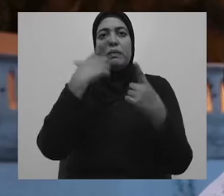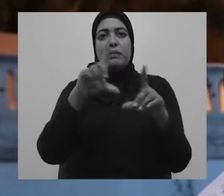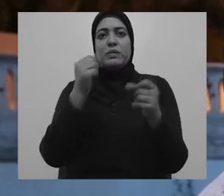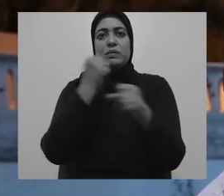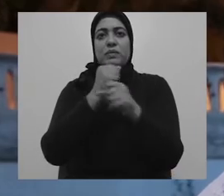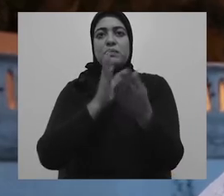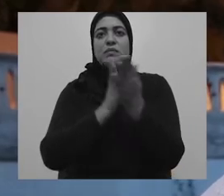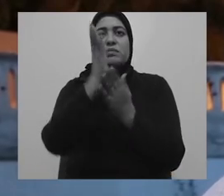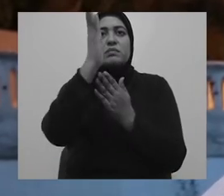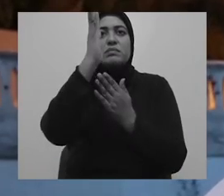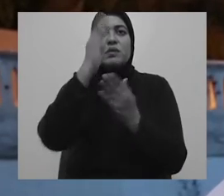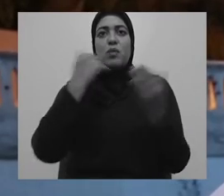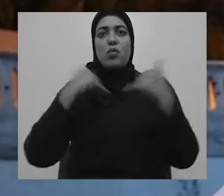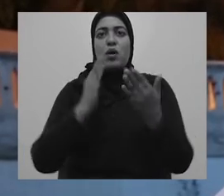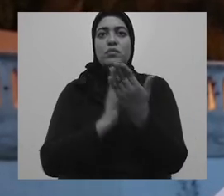'enquête.